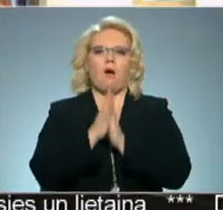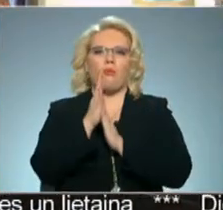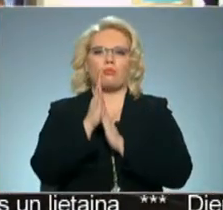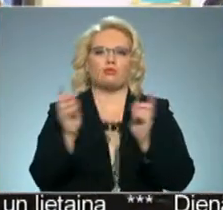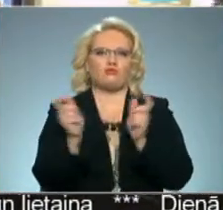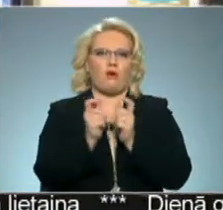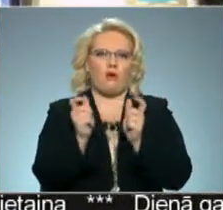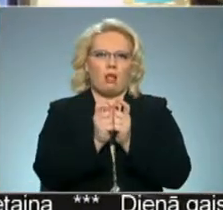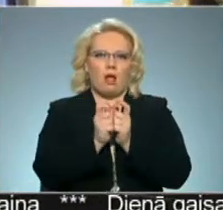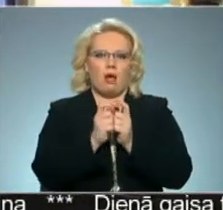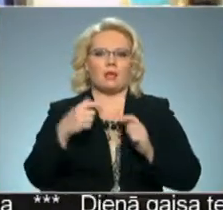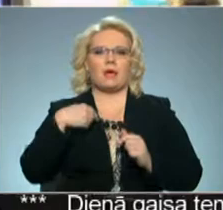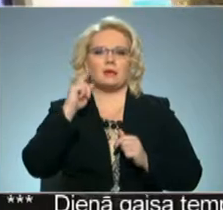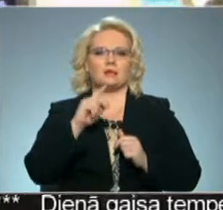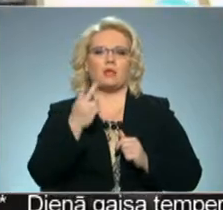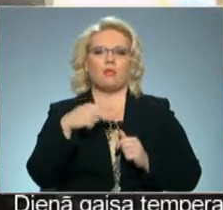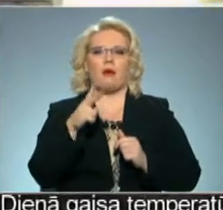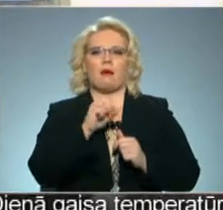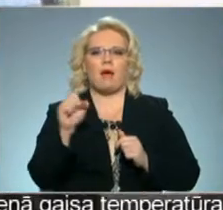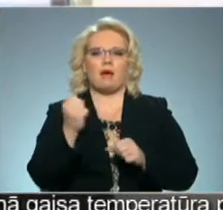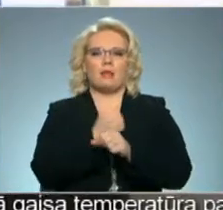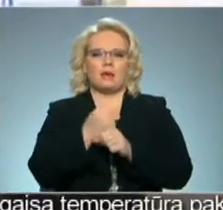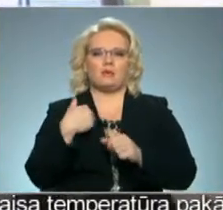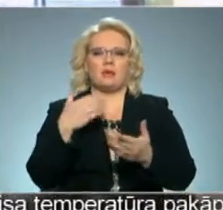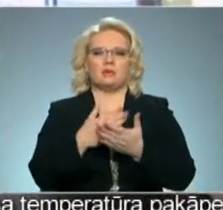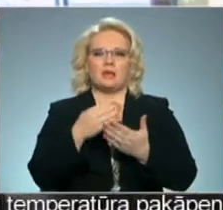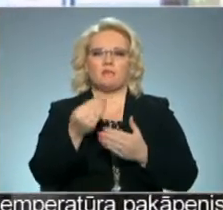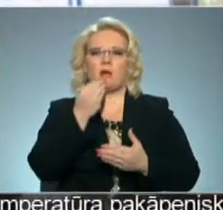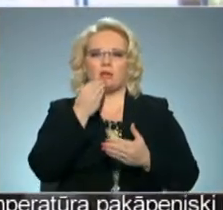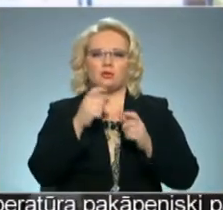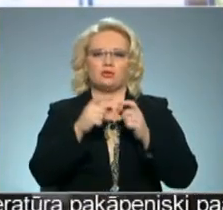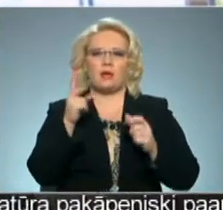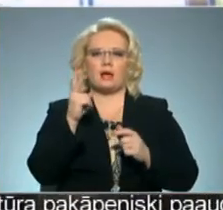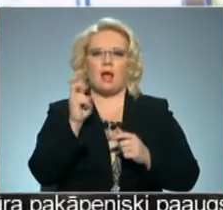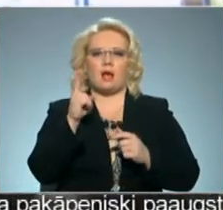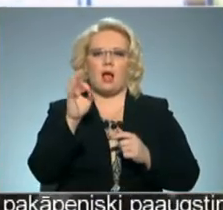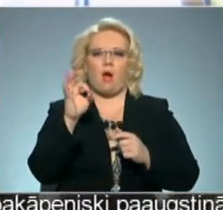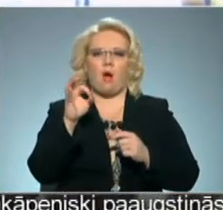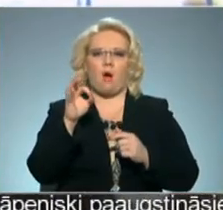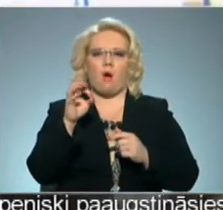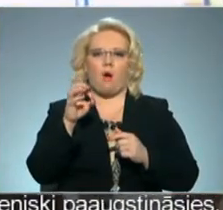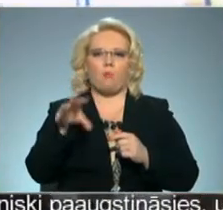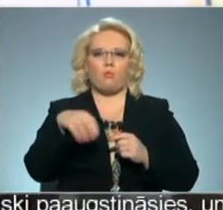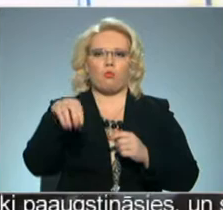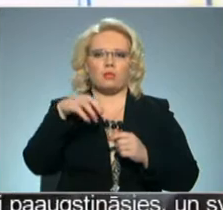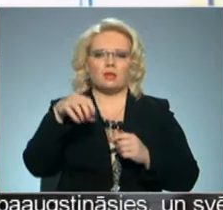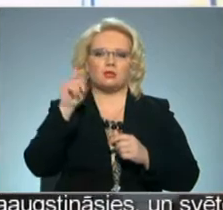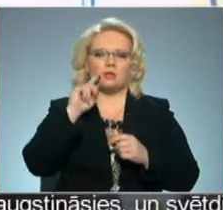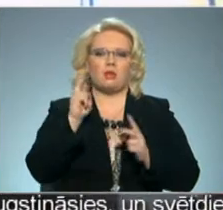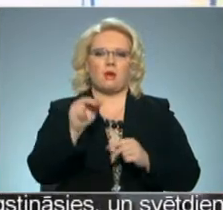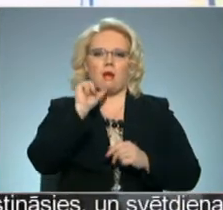Un es zinu, no kā taisu, jo es esmu ēdzi par kakao pupas. Un tad es zinu, kā garšo